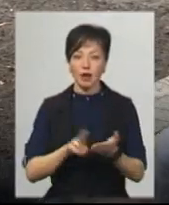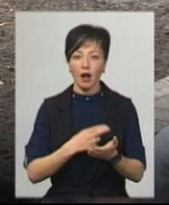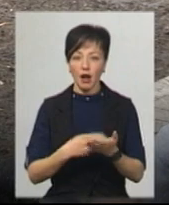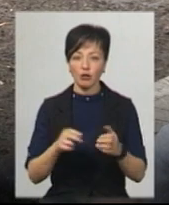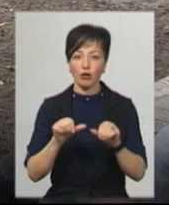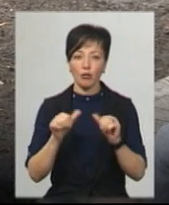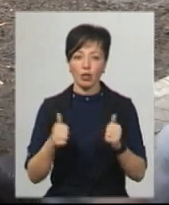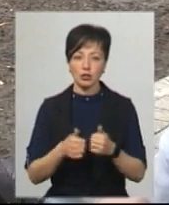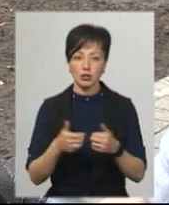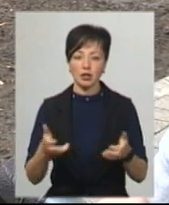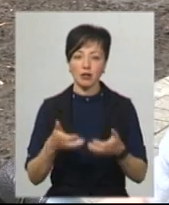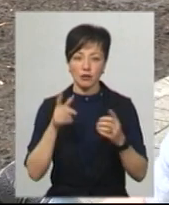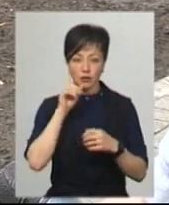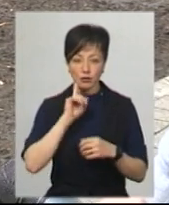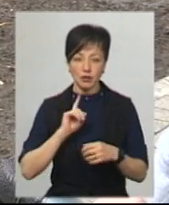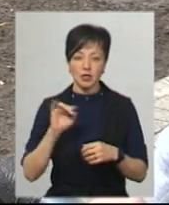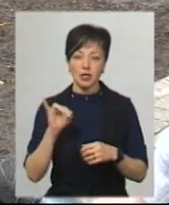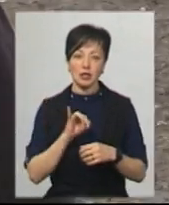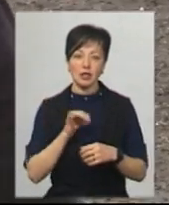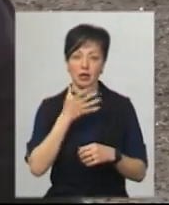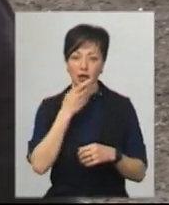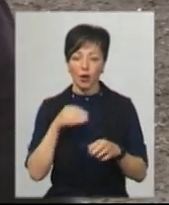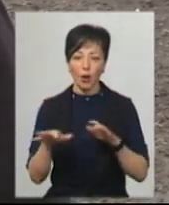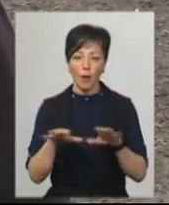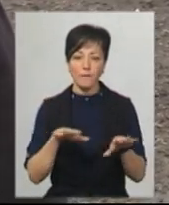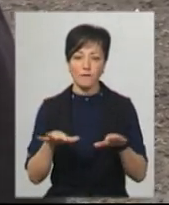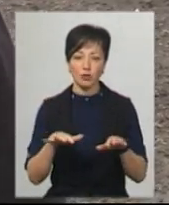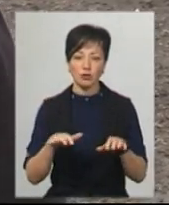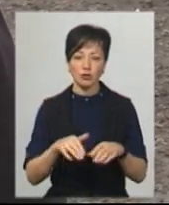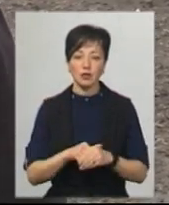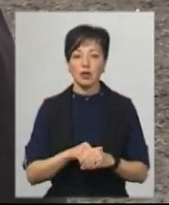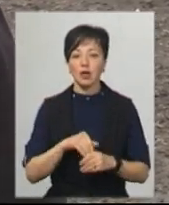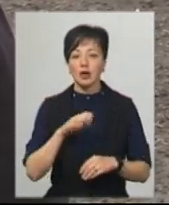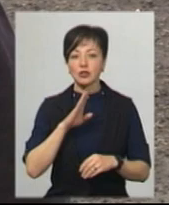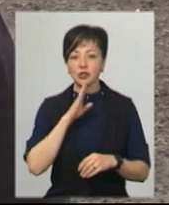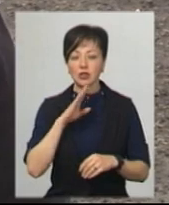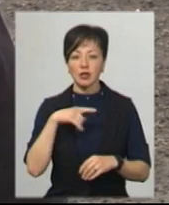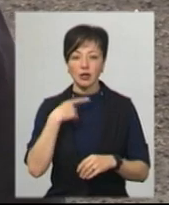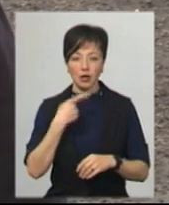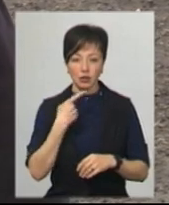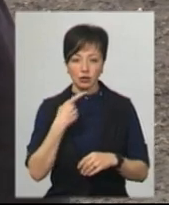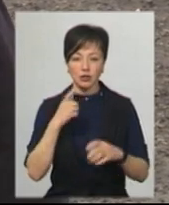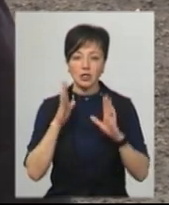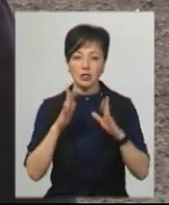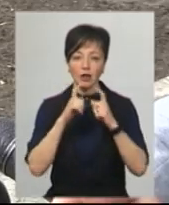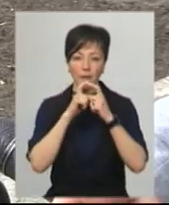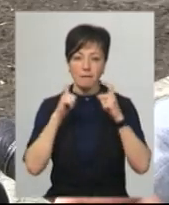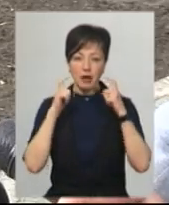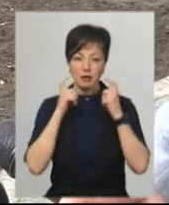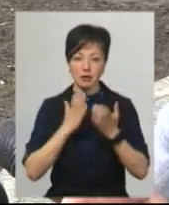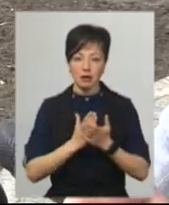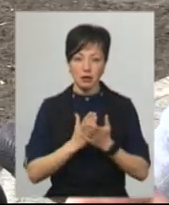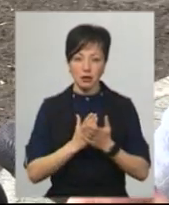Каса, булячок, салатик вкусний і дуже гарний каботик. Жінка додає, що із засобів індивідуального захисту має лише маску.